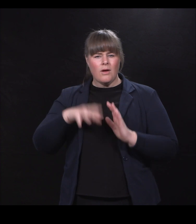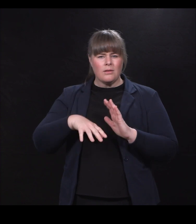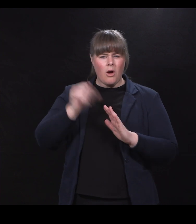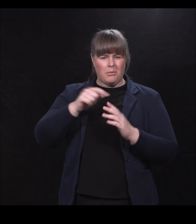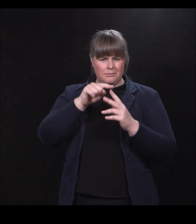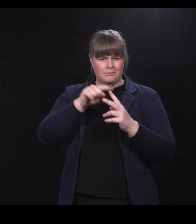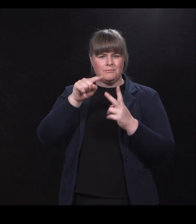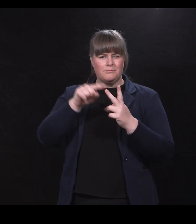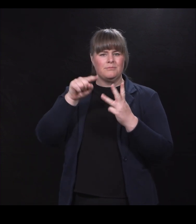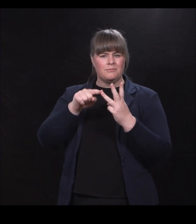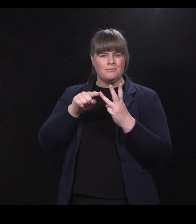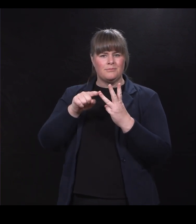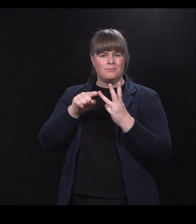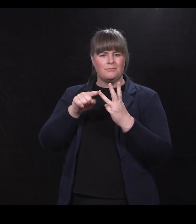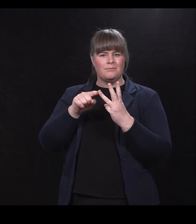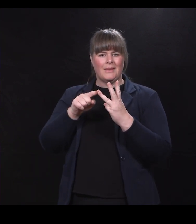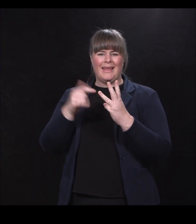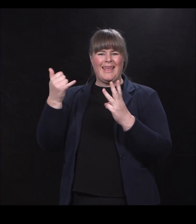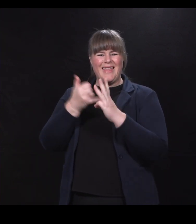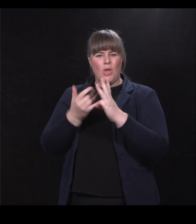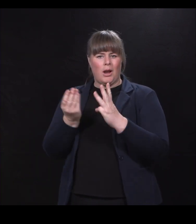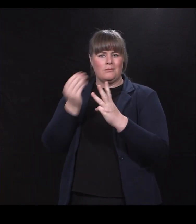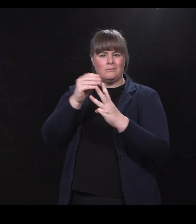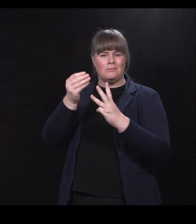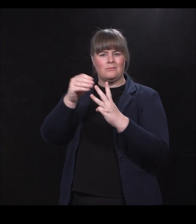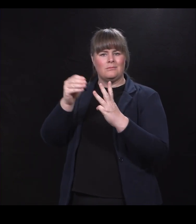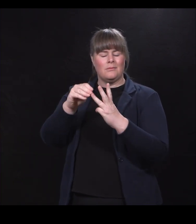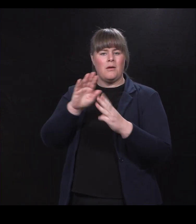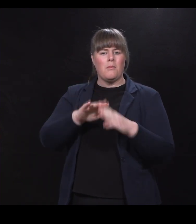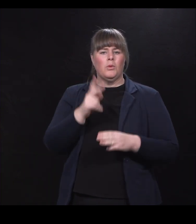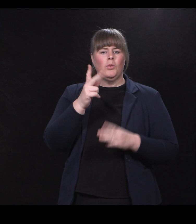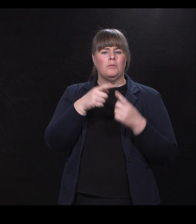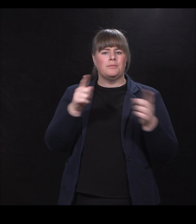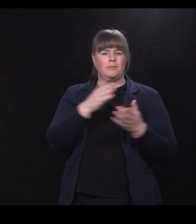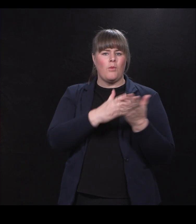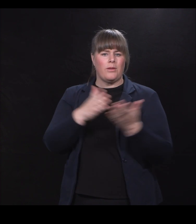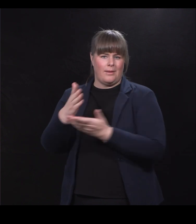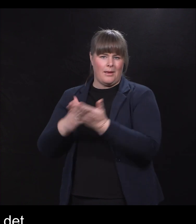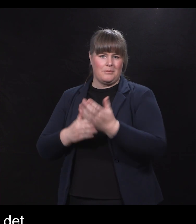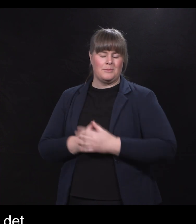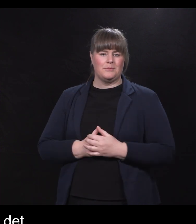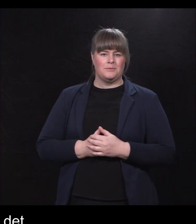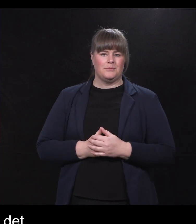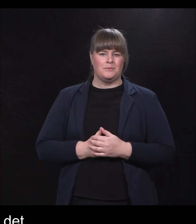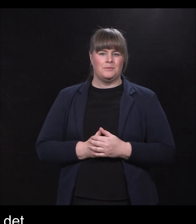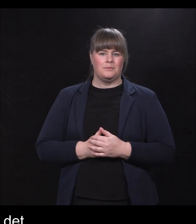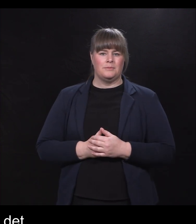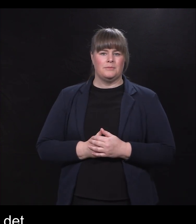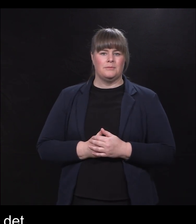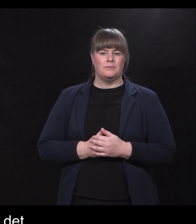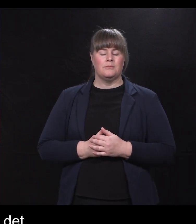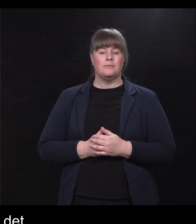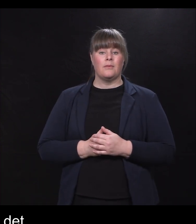ordene, fylle dem i innhold på to ulike måter. For det første så er selve